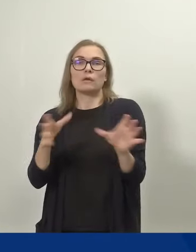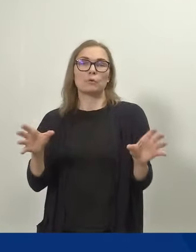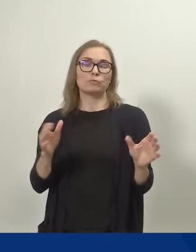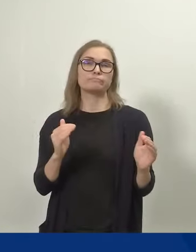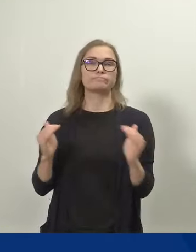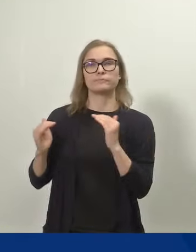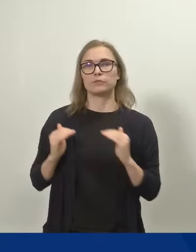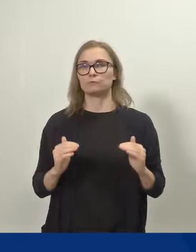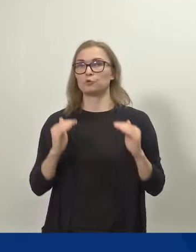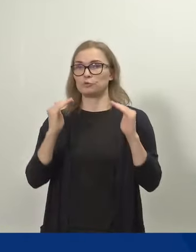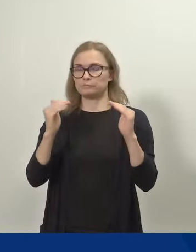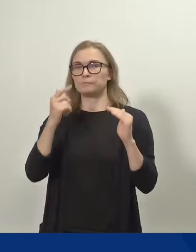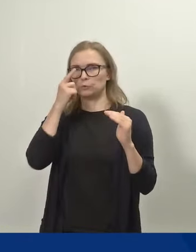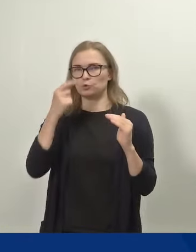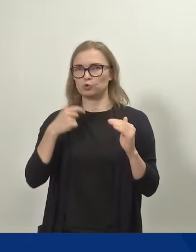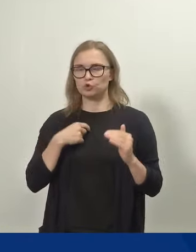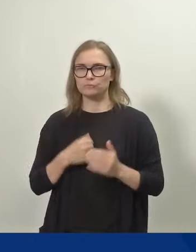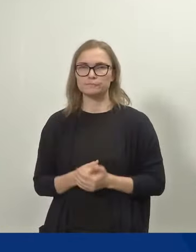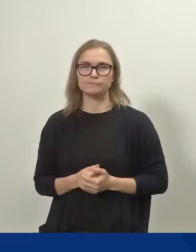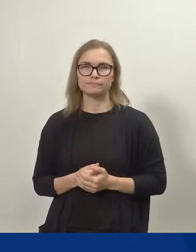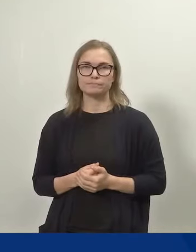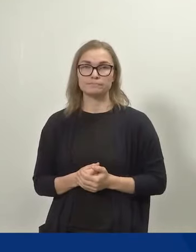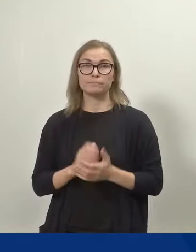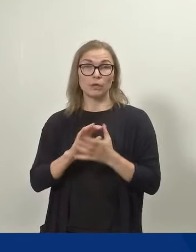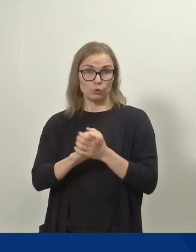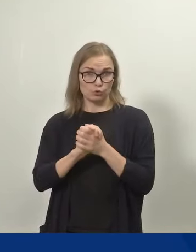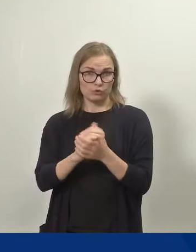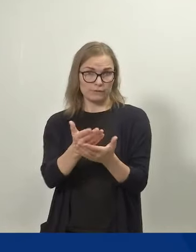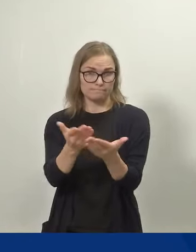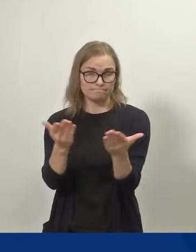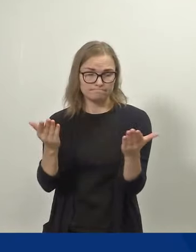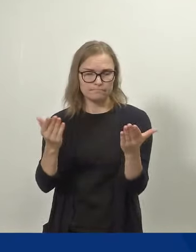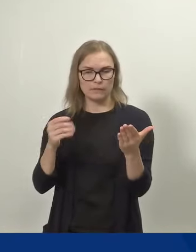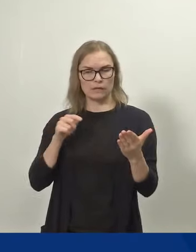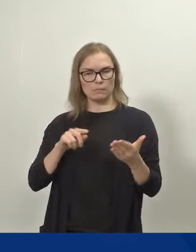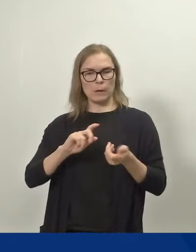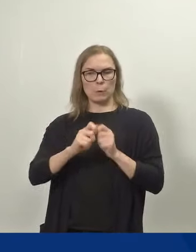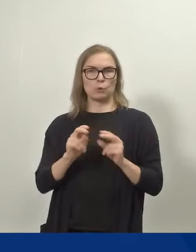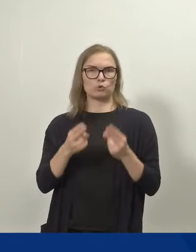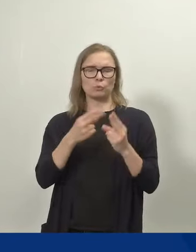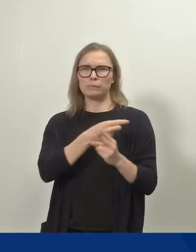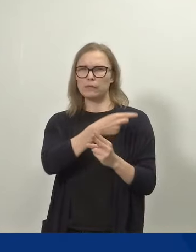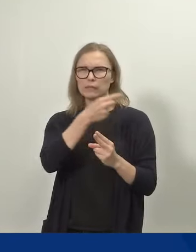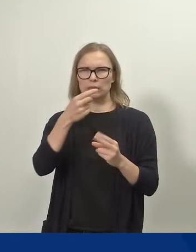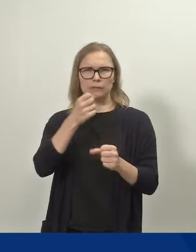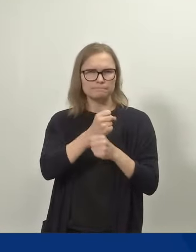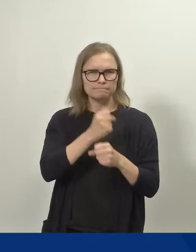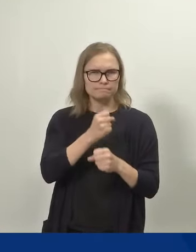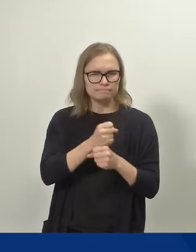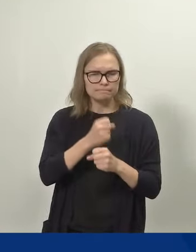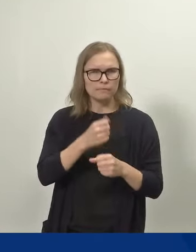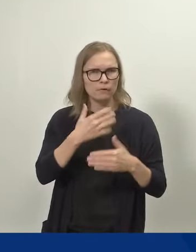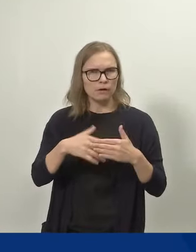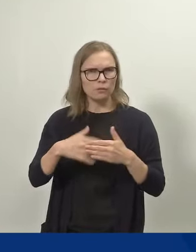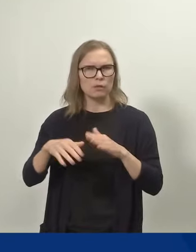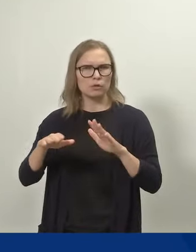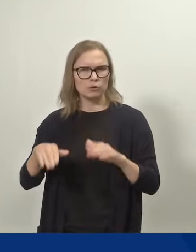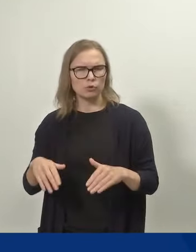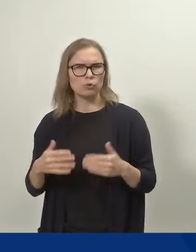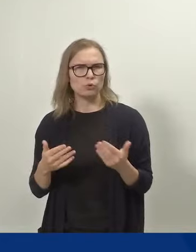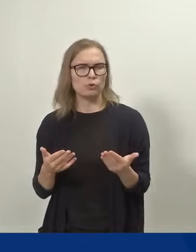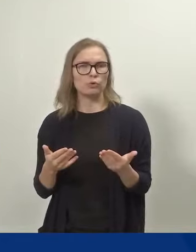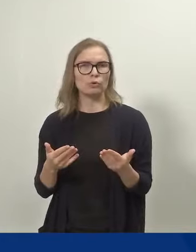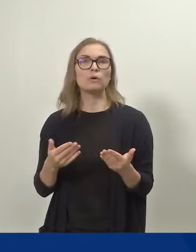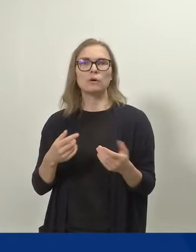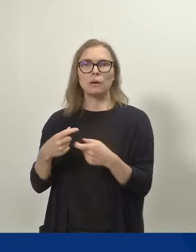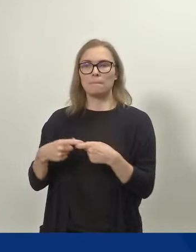Hyvät ystävät, uudistusta on siis tehty pitkään ja perhevapauudistusta